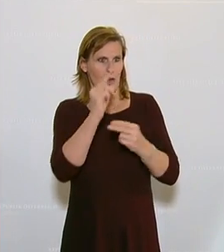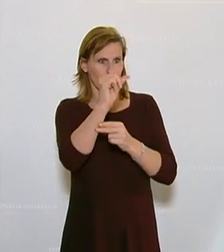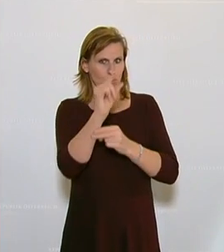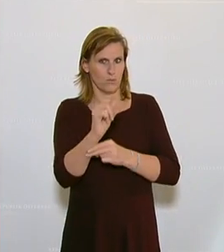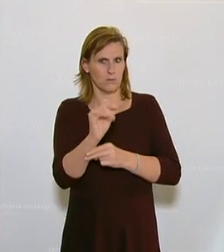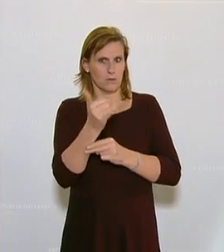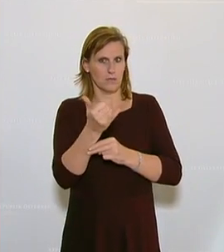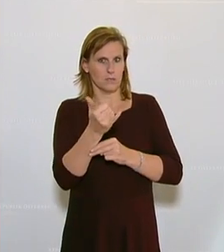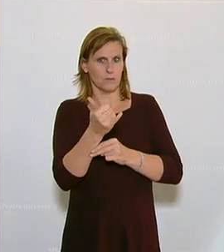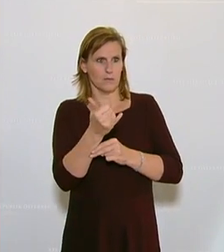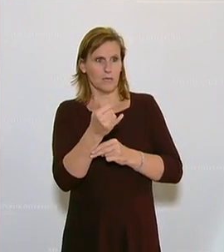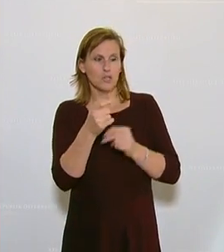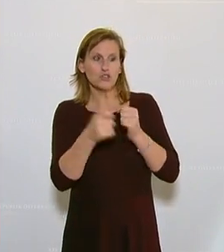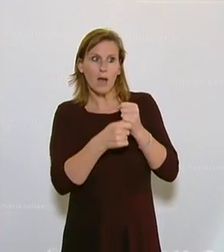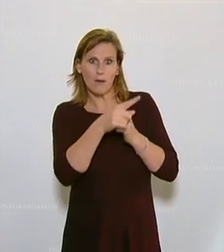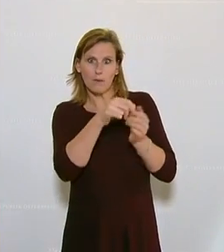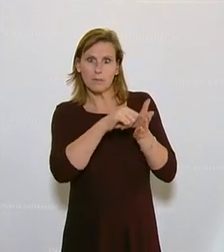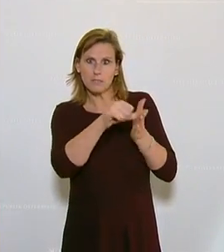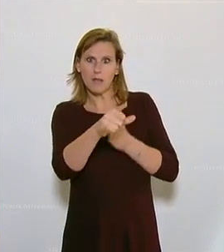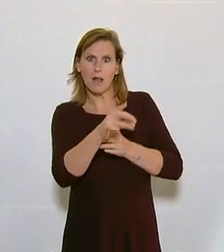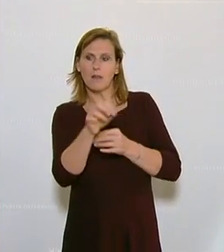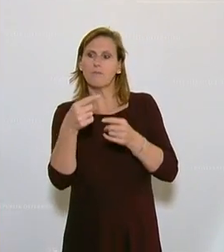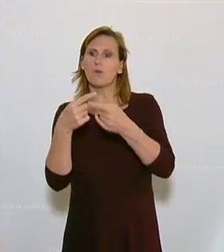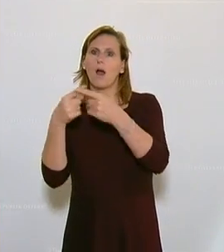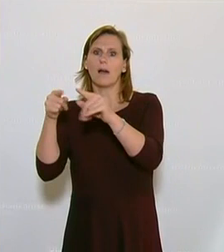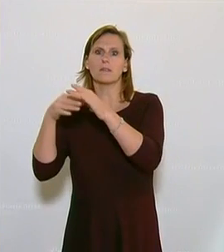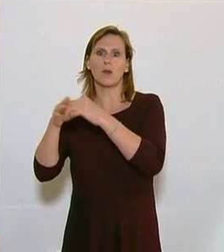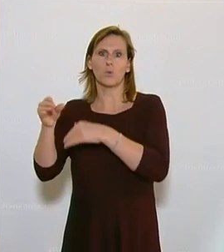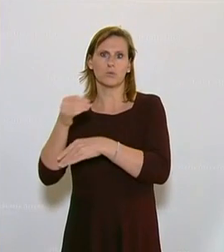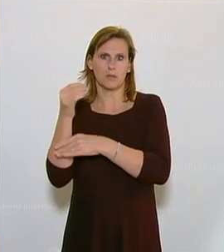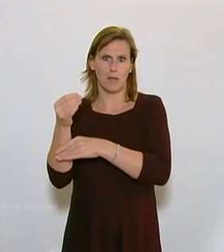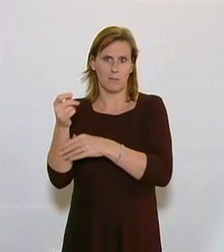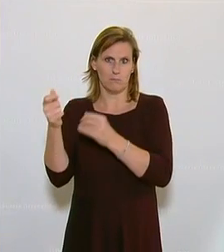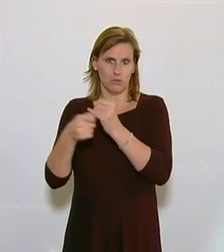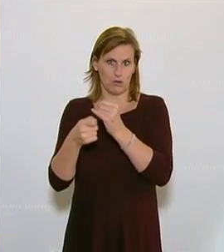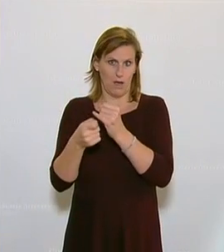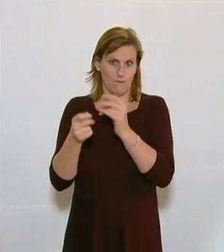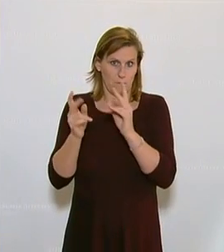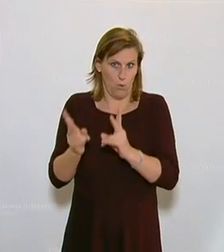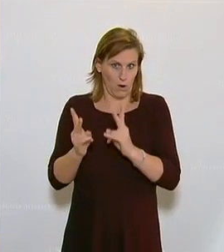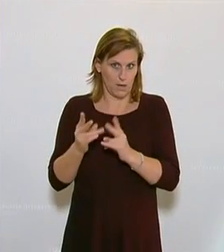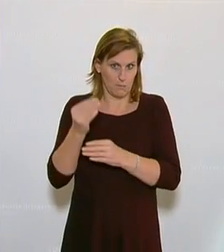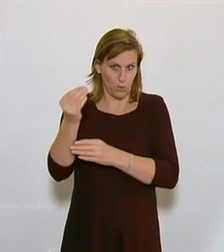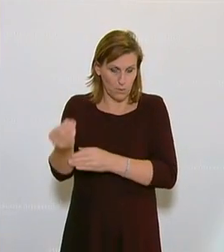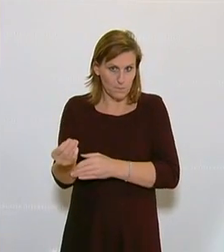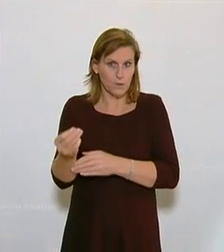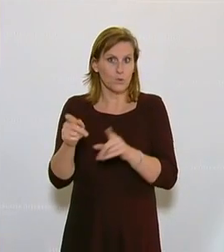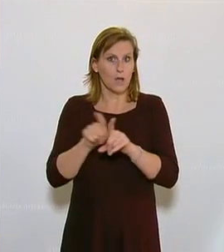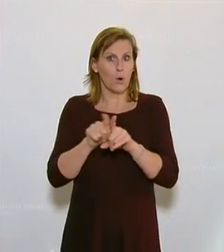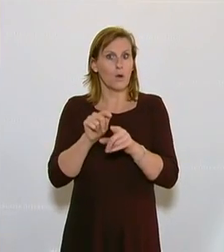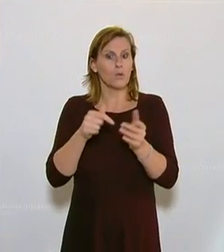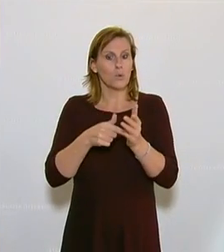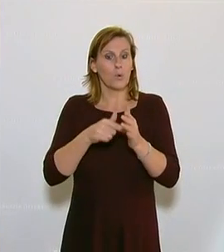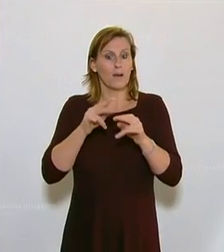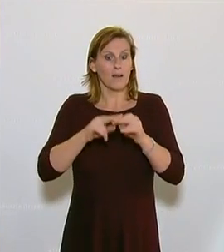jetzt angezapft. Das muss jetzt die Strafe bezahlen für das Unternehmen, das zu bestrafen wäre. Und muss aber natürlich selbst noch